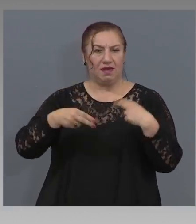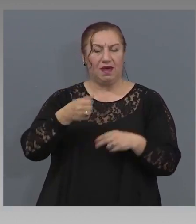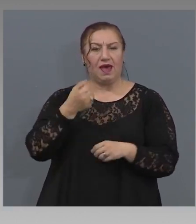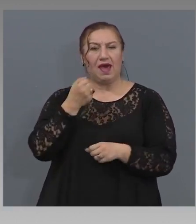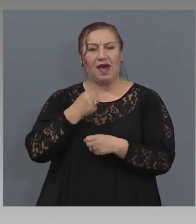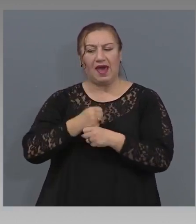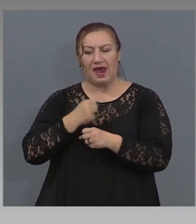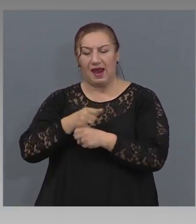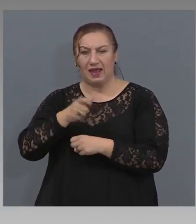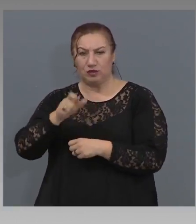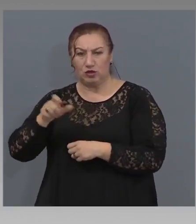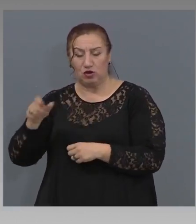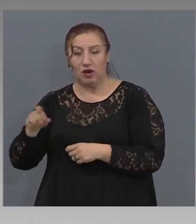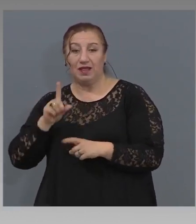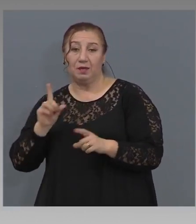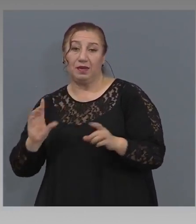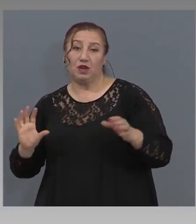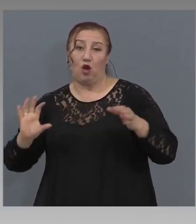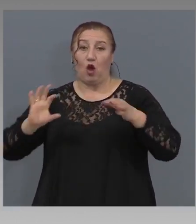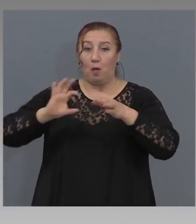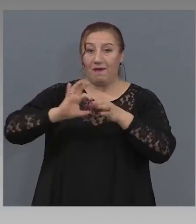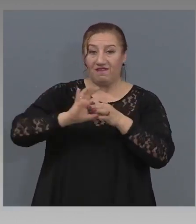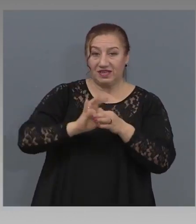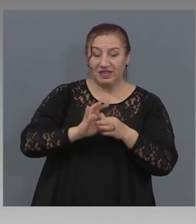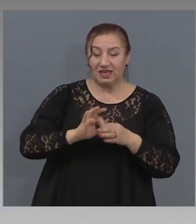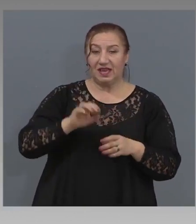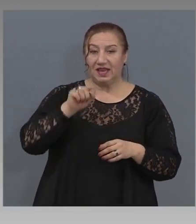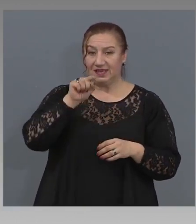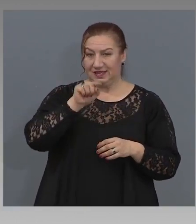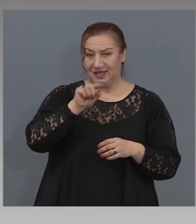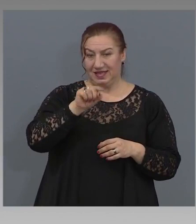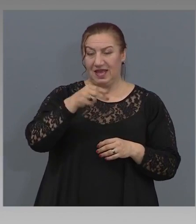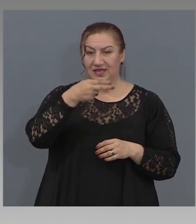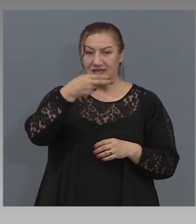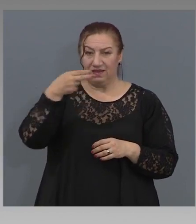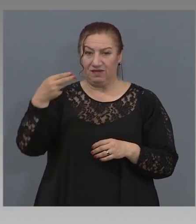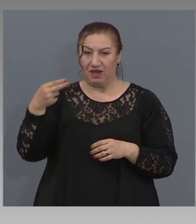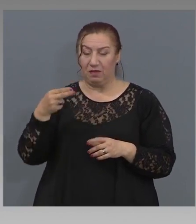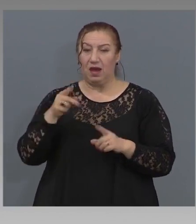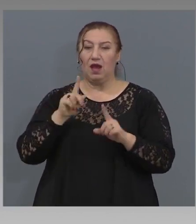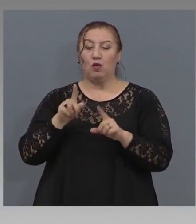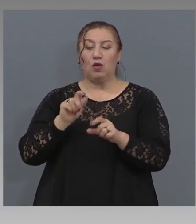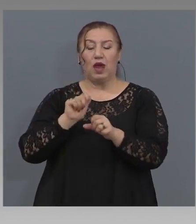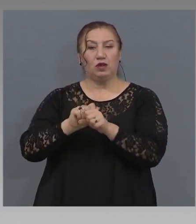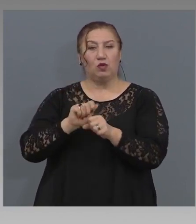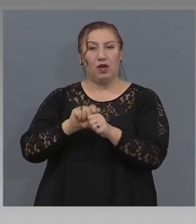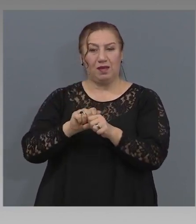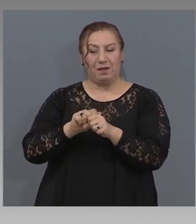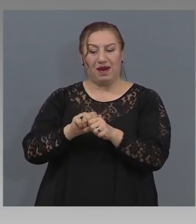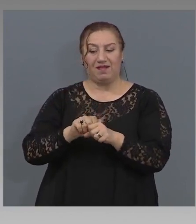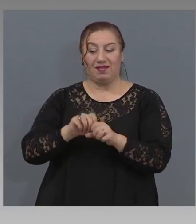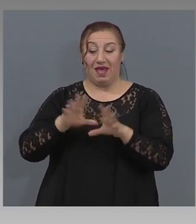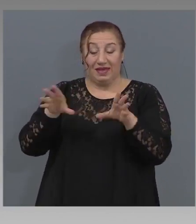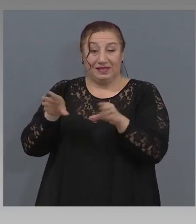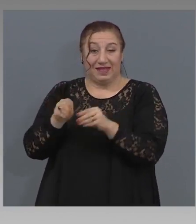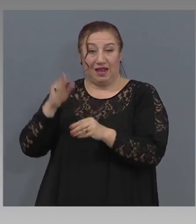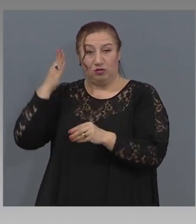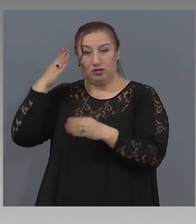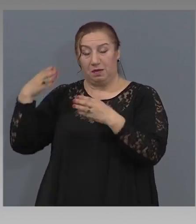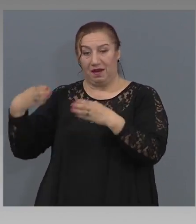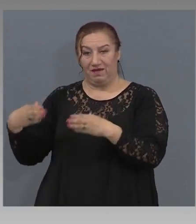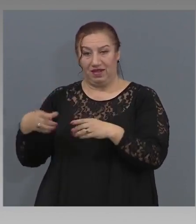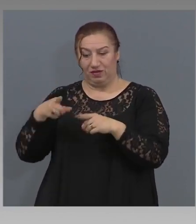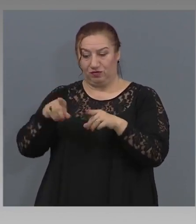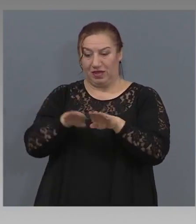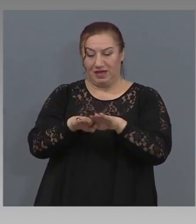обвързани с тази фирма, която е направила, няколко са въпросите ми, е изработила заедно с правителството, или